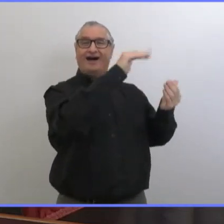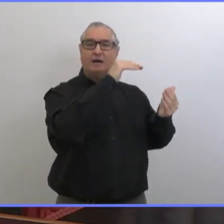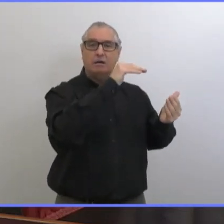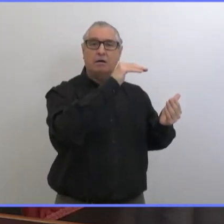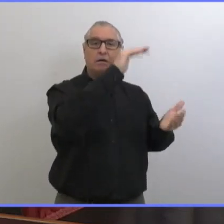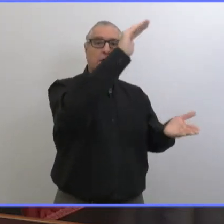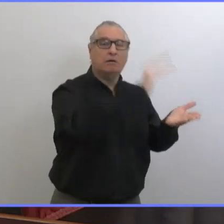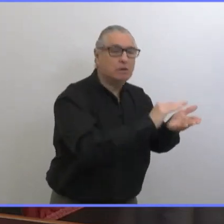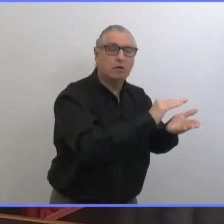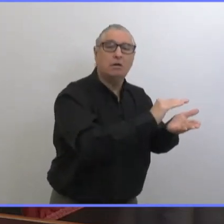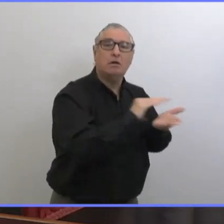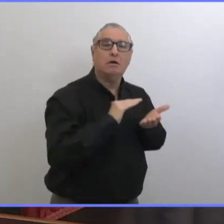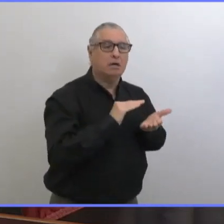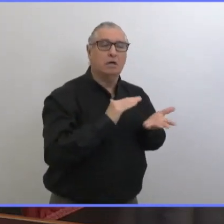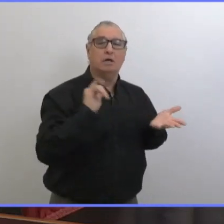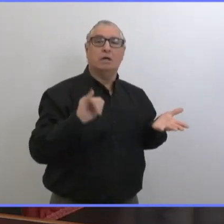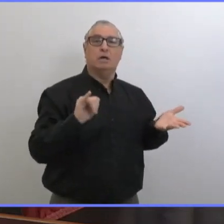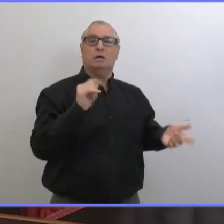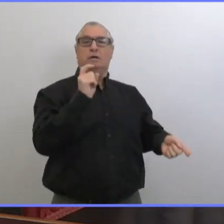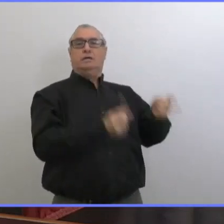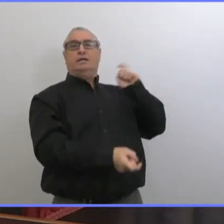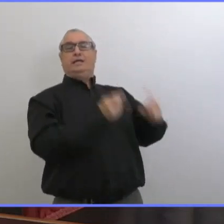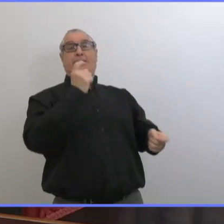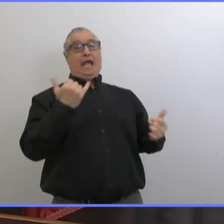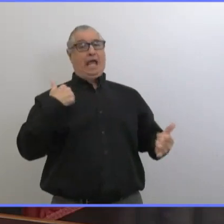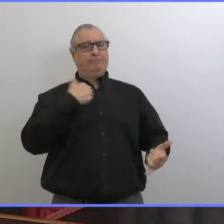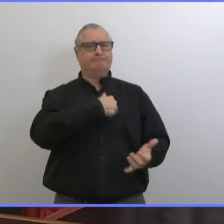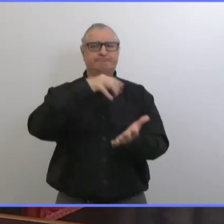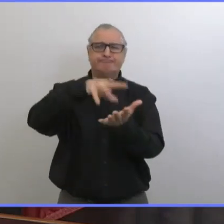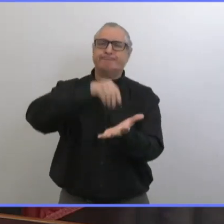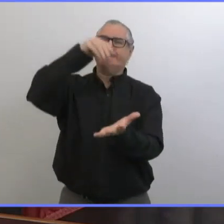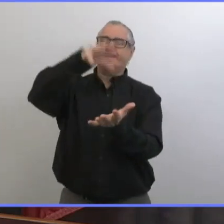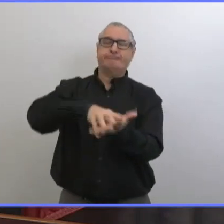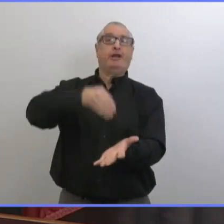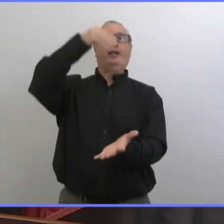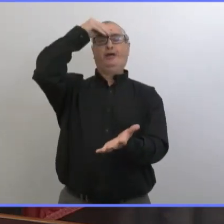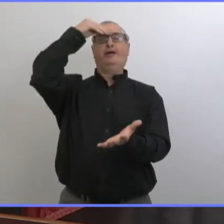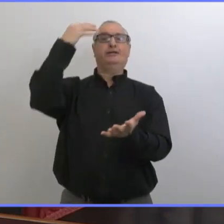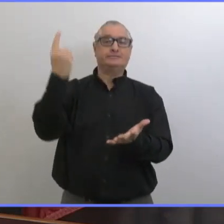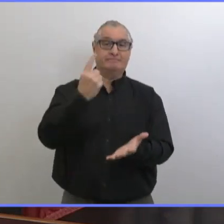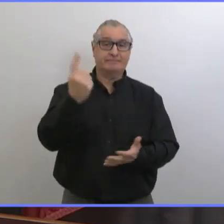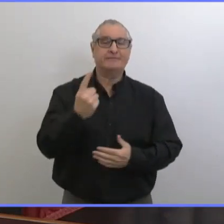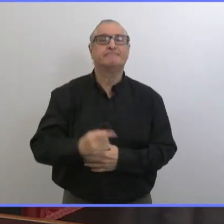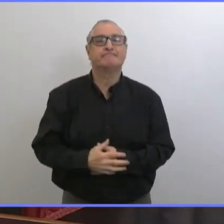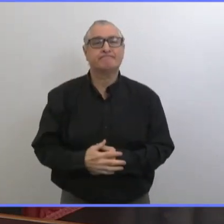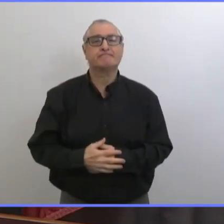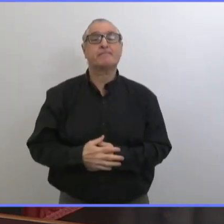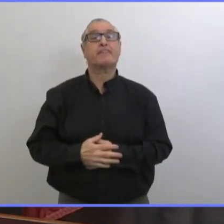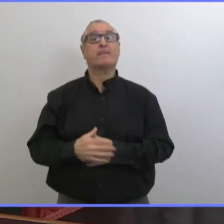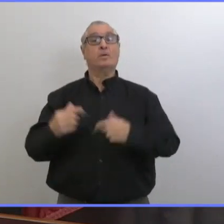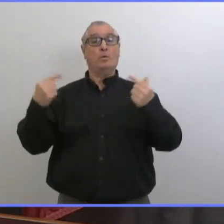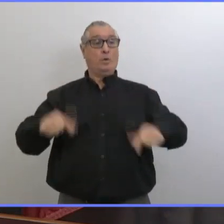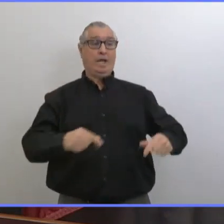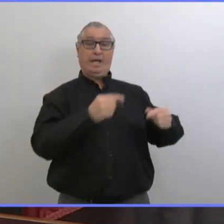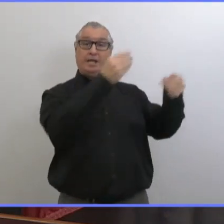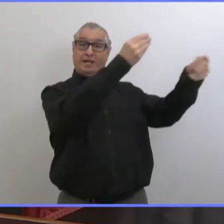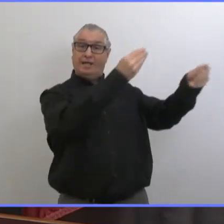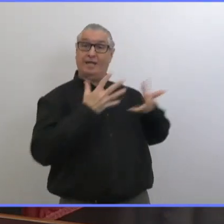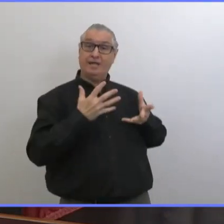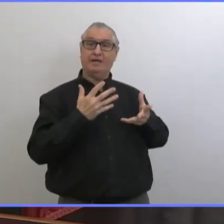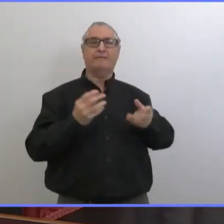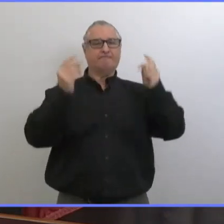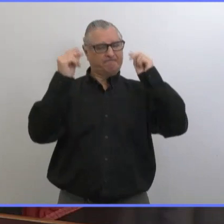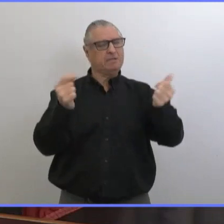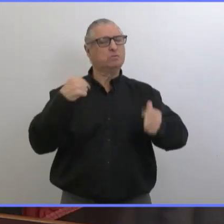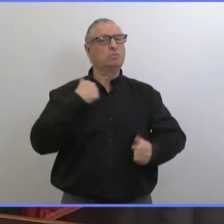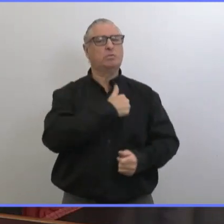aussi dire qu'on essaie de fournir autant de renseignements que possible et dès que possible. Comme vous